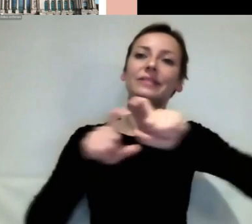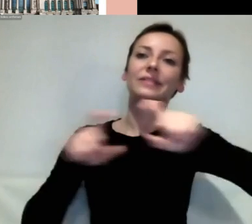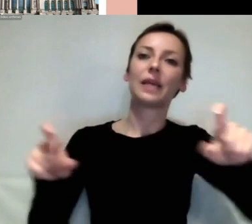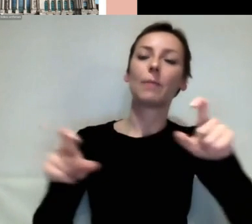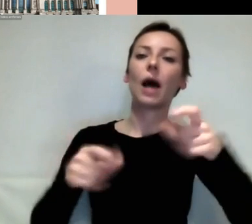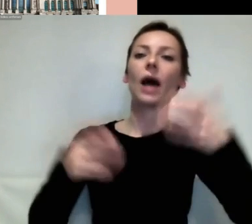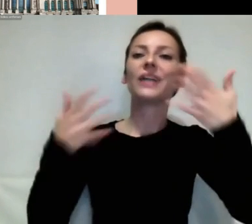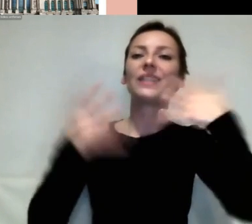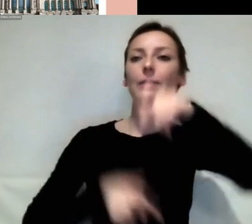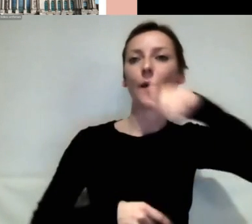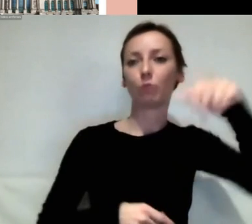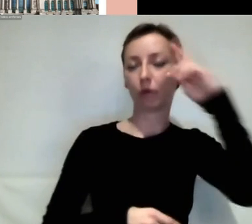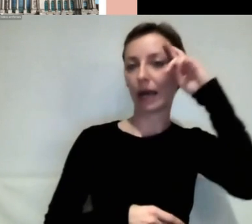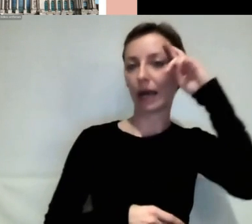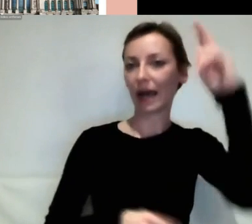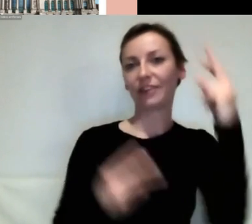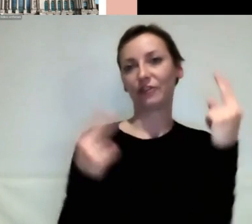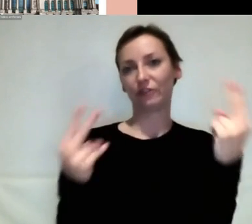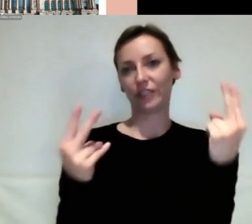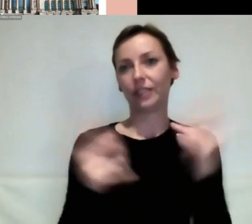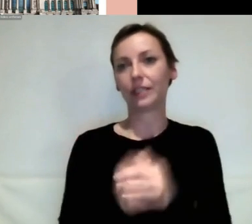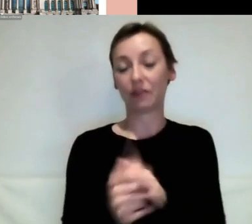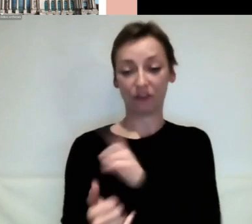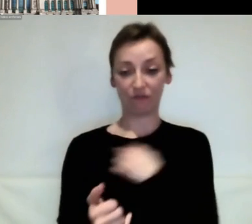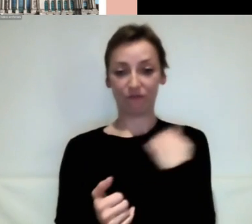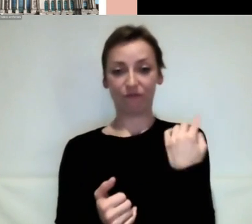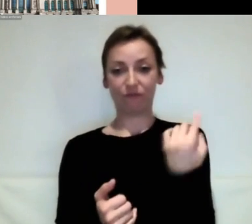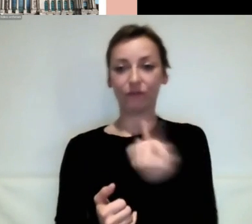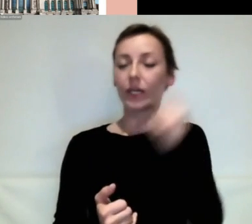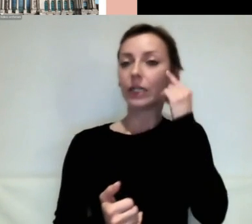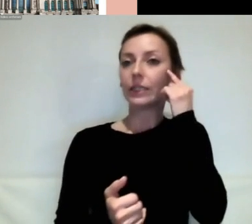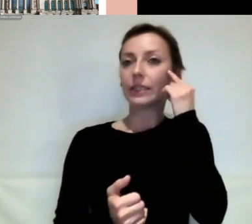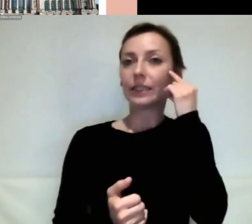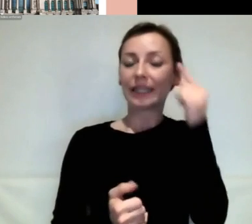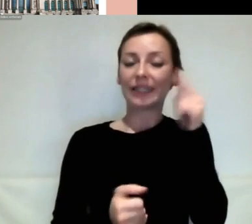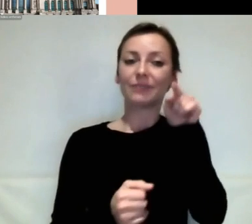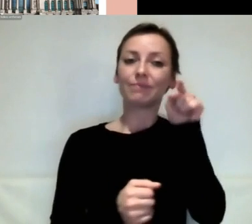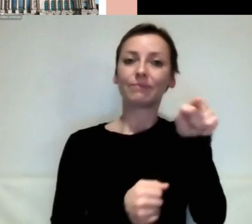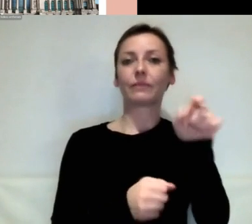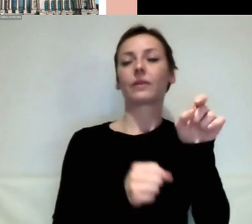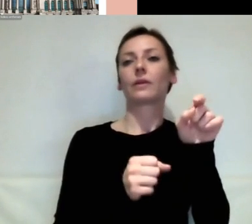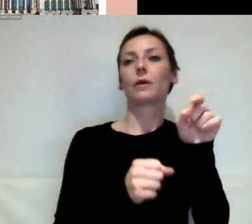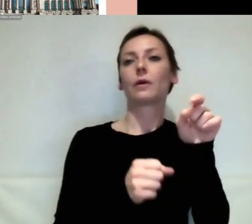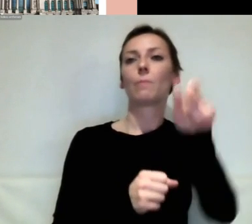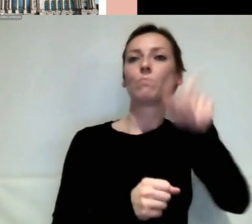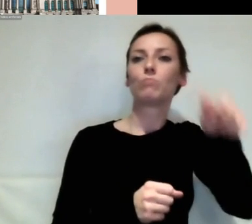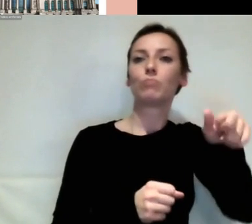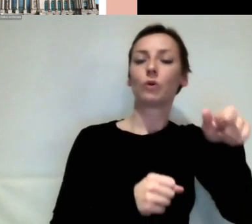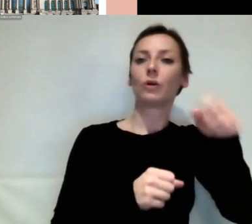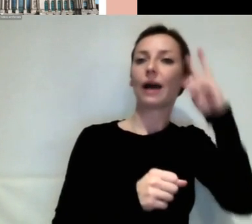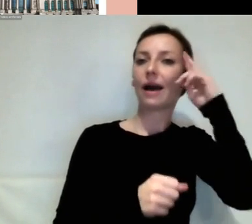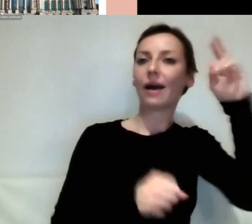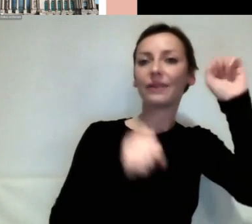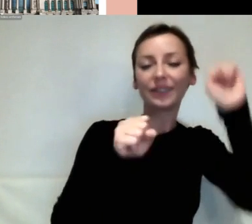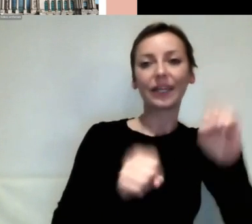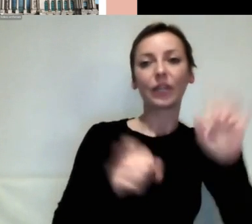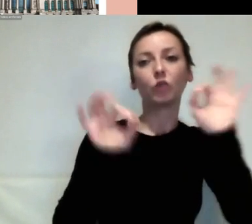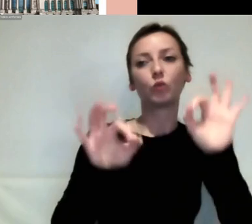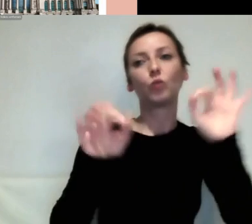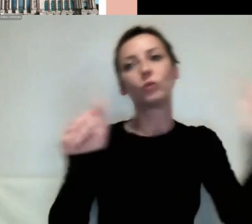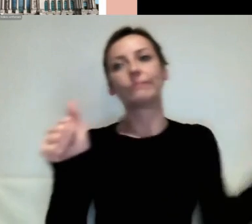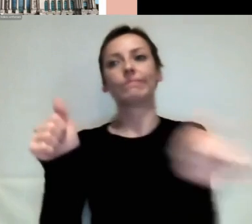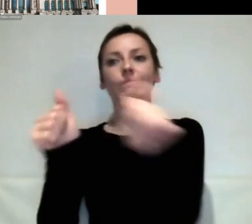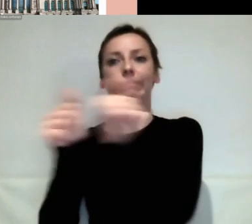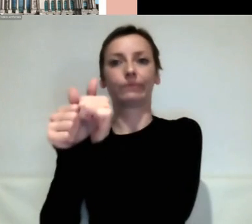andere sind da der Überzeugung, dass BürgerInnenräte unsere repräsentative Demokratie sinnvoll ergänzen können. Nicht